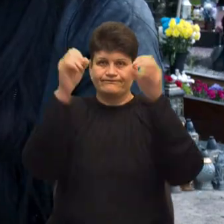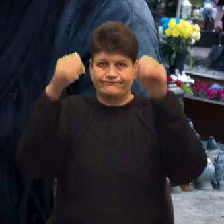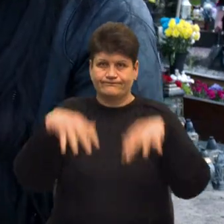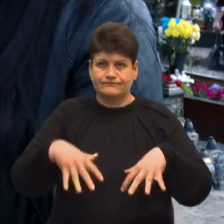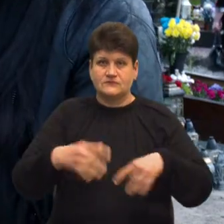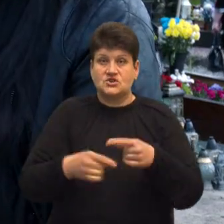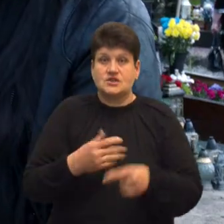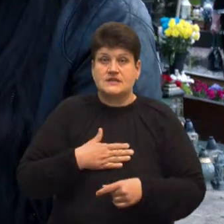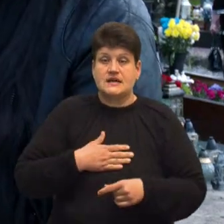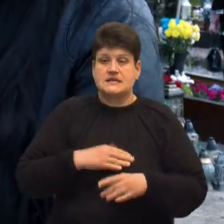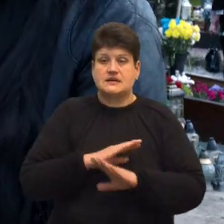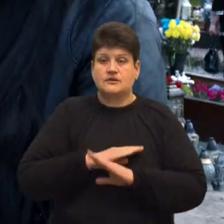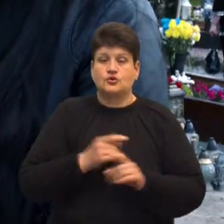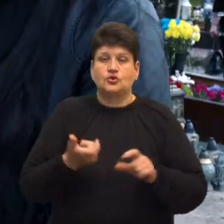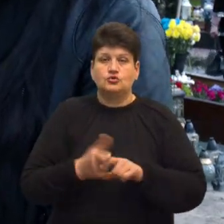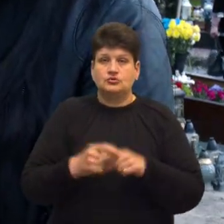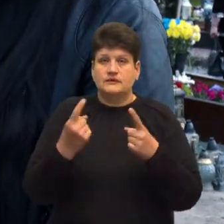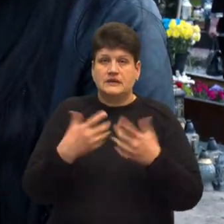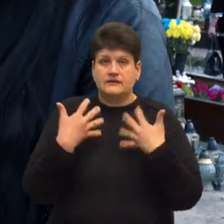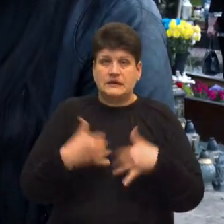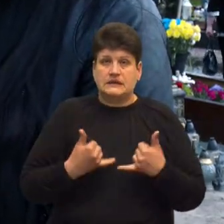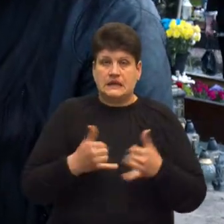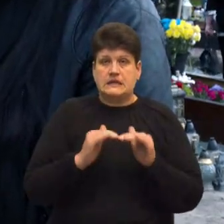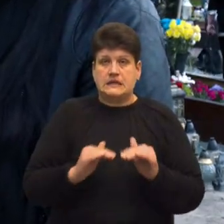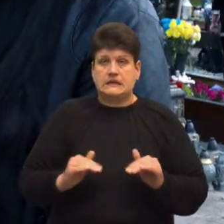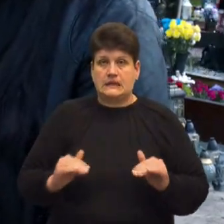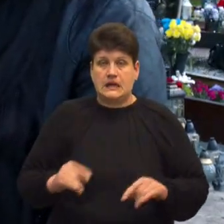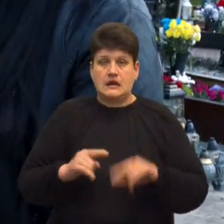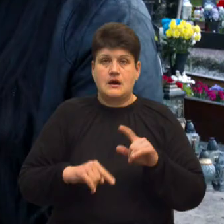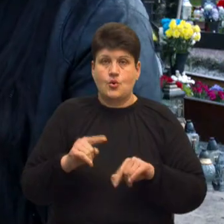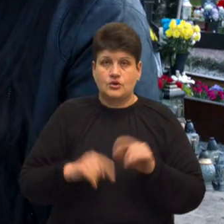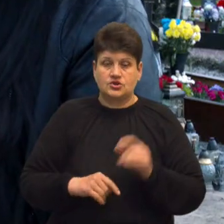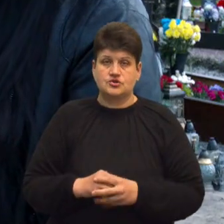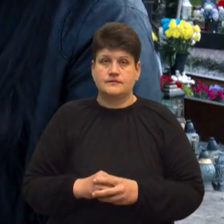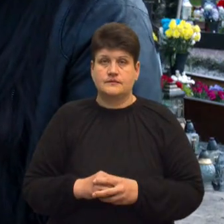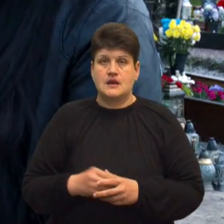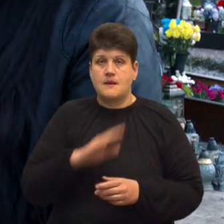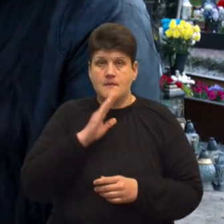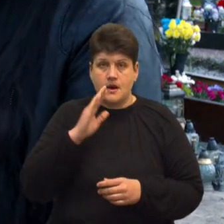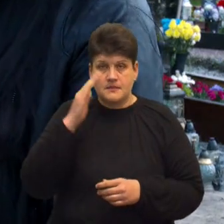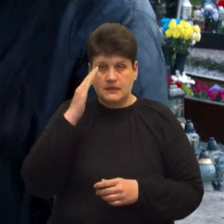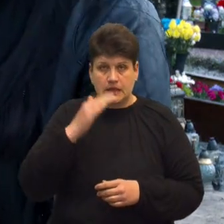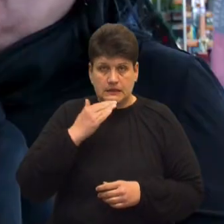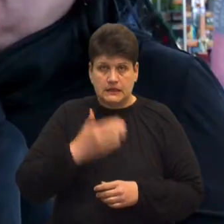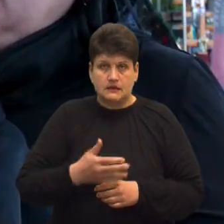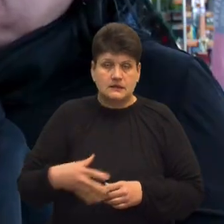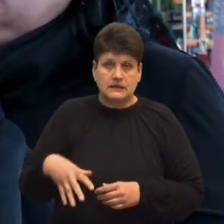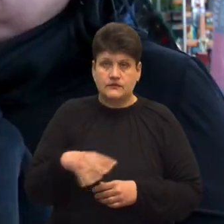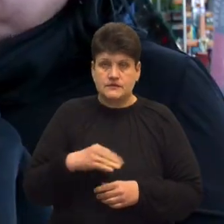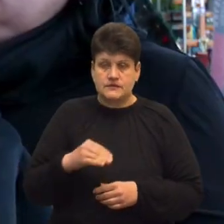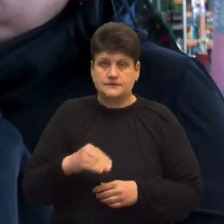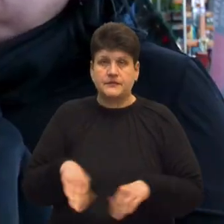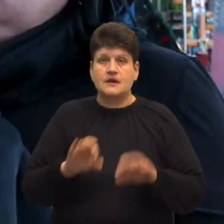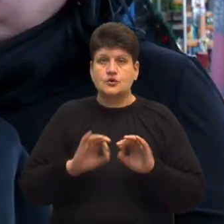загинув. Дуже велика втрата для дітей, для родичів, для мами, для тата, для всіх. Як